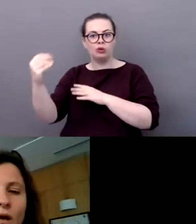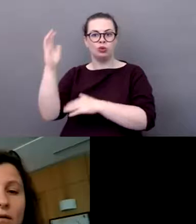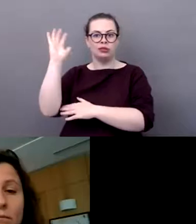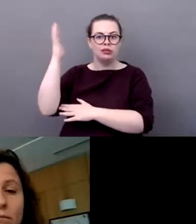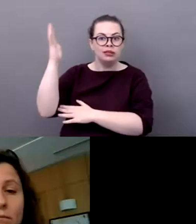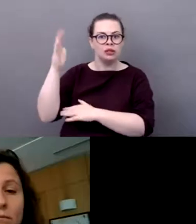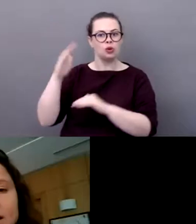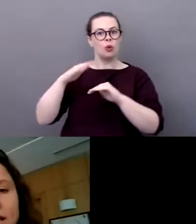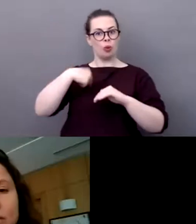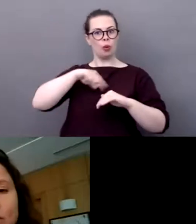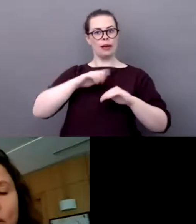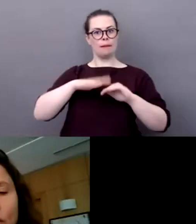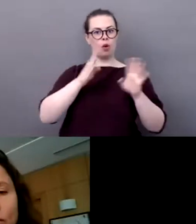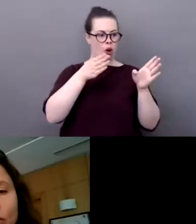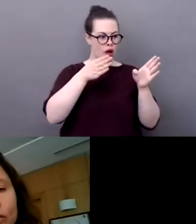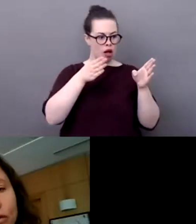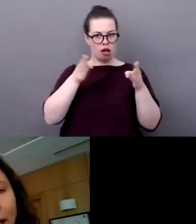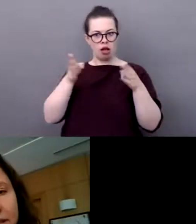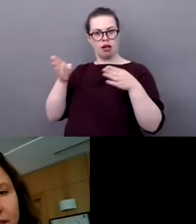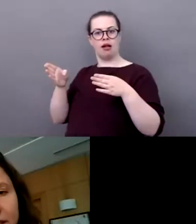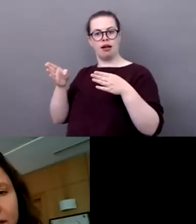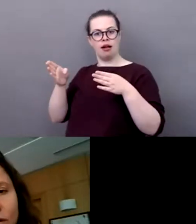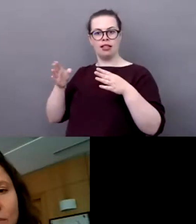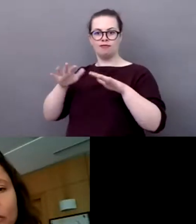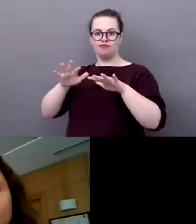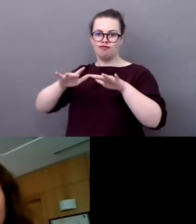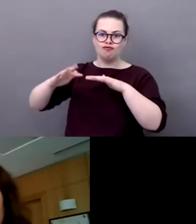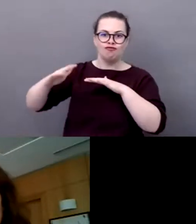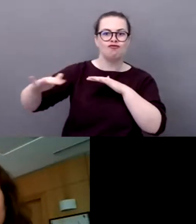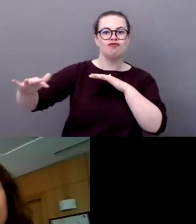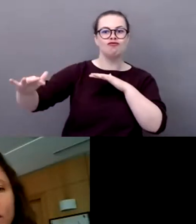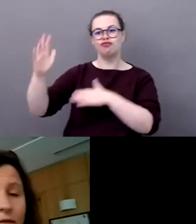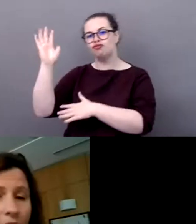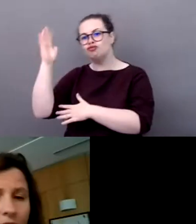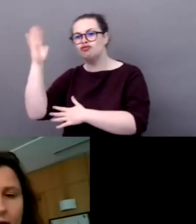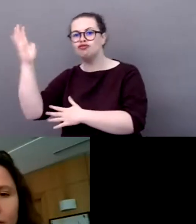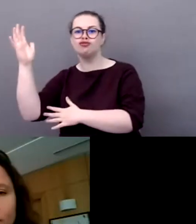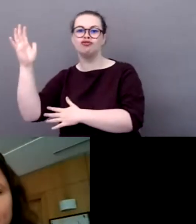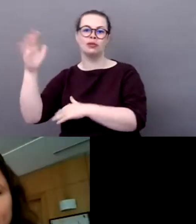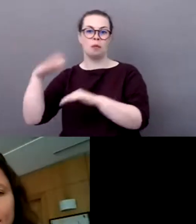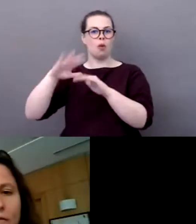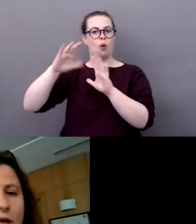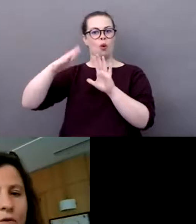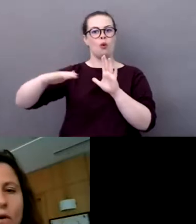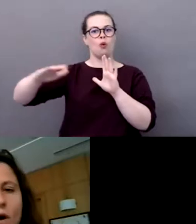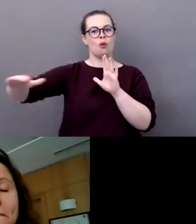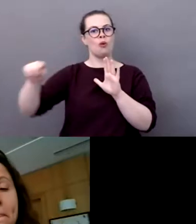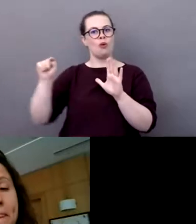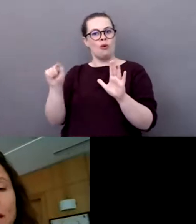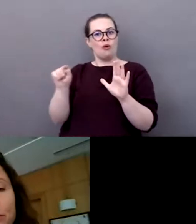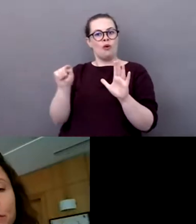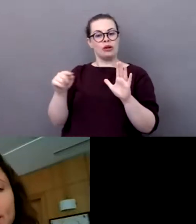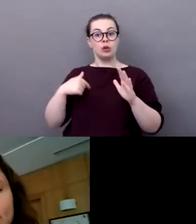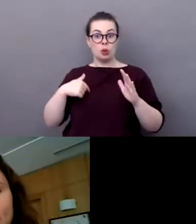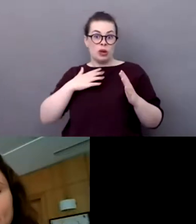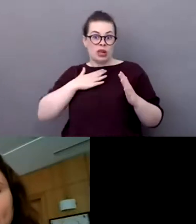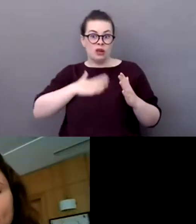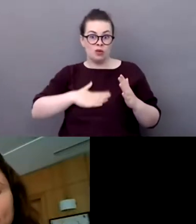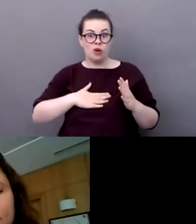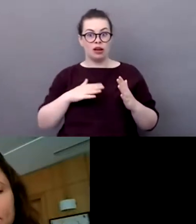aussi qui voudront essayer toutes sortes d'autres pratiques à moteur, à trottinette, à vélo. Et